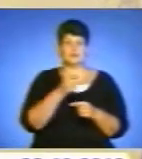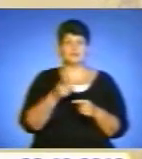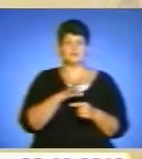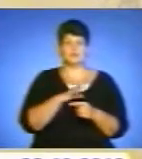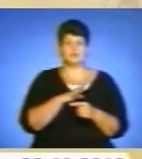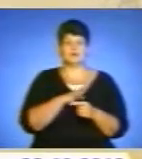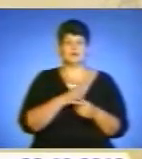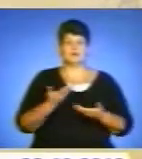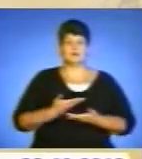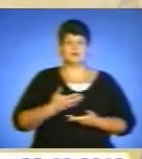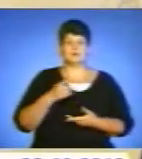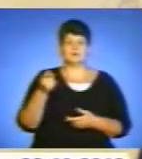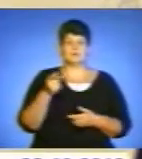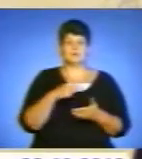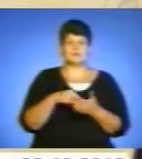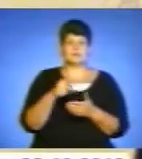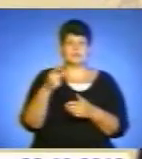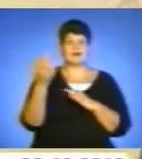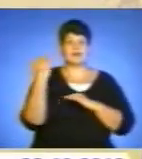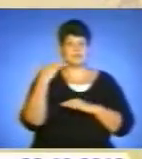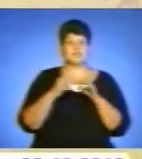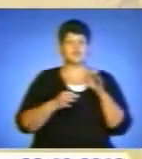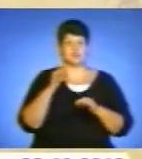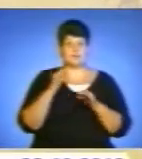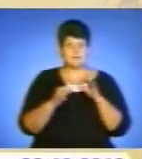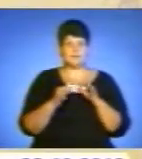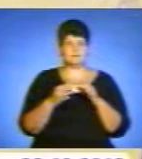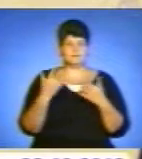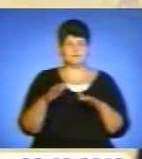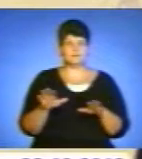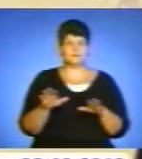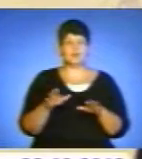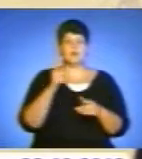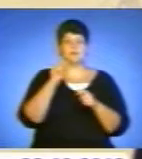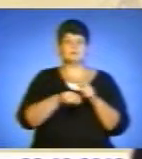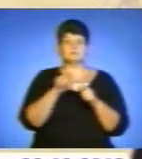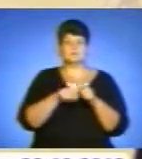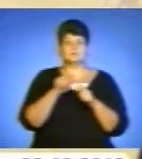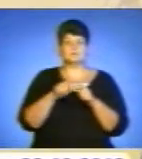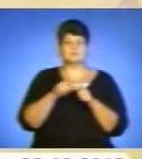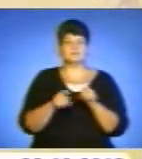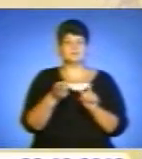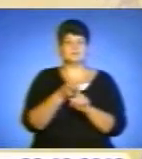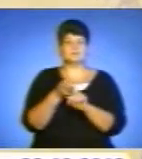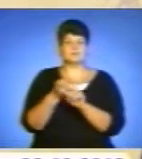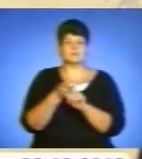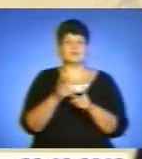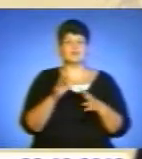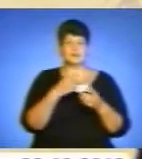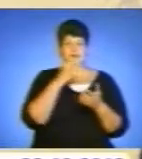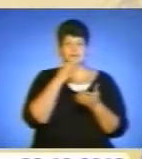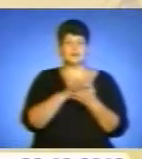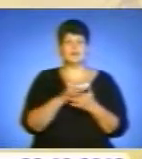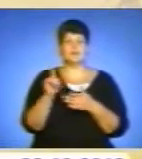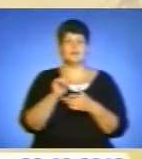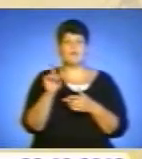двоє жителів міста Тернополя, раніше судимі. Коли ми почали перевіряти їхню причетність до скоєння подібних злочинів, вони зізналися